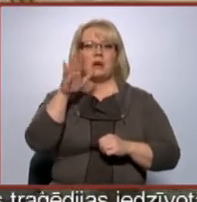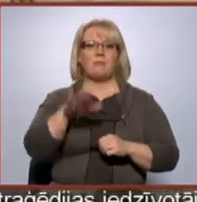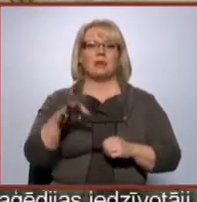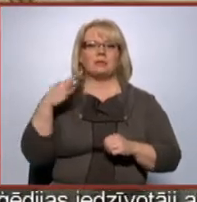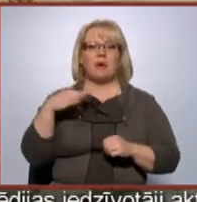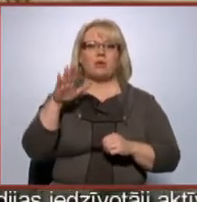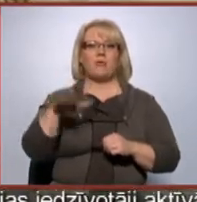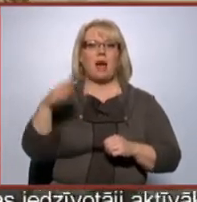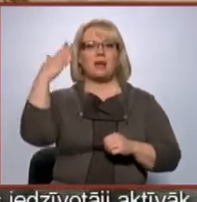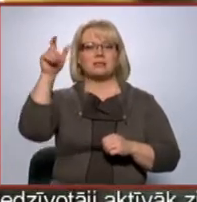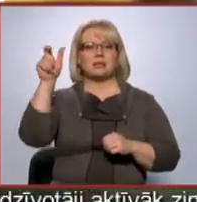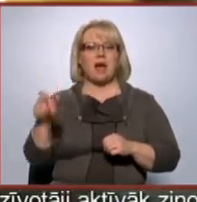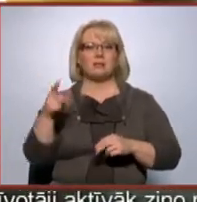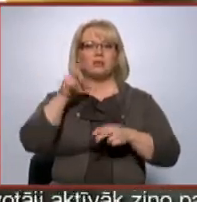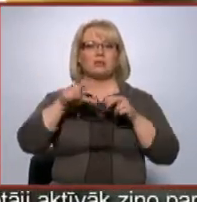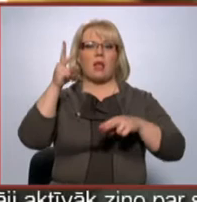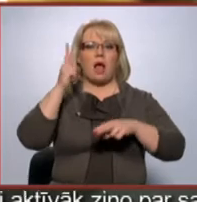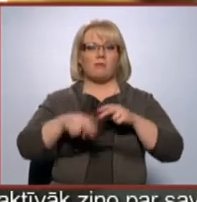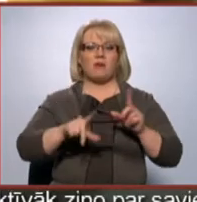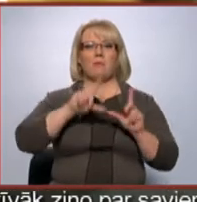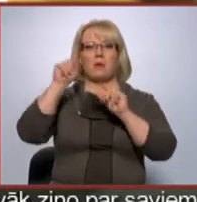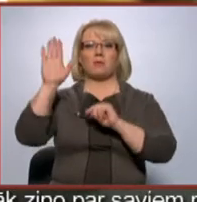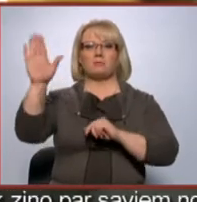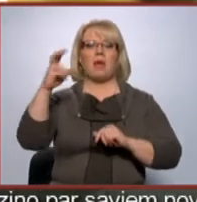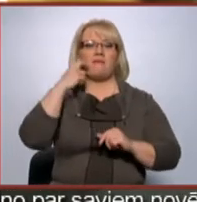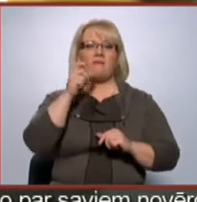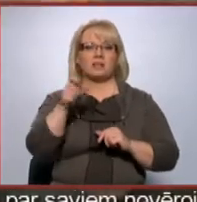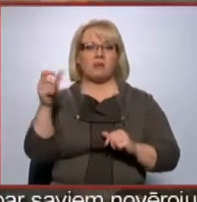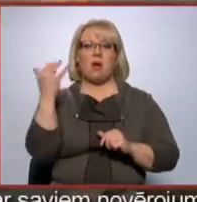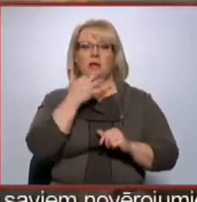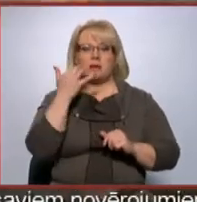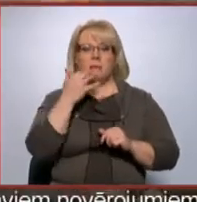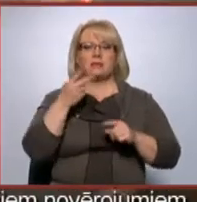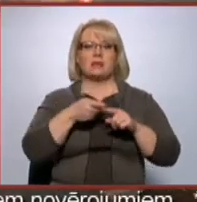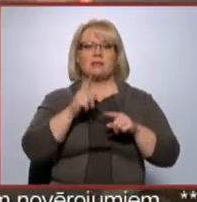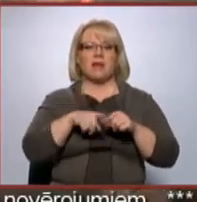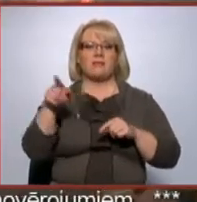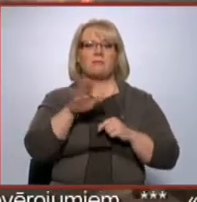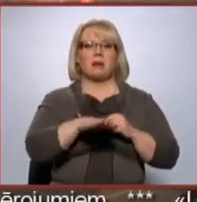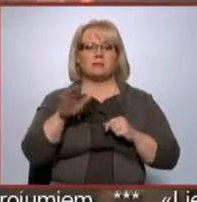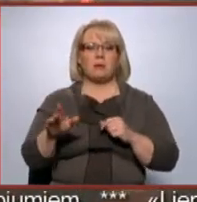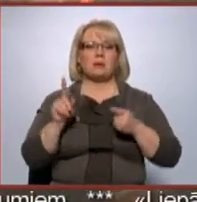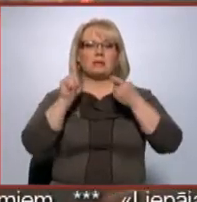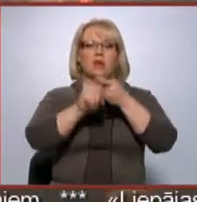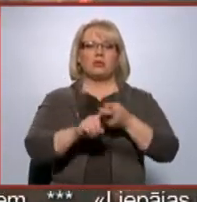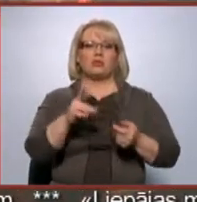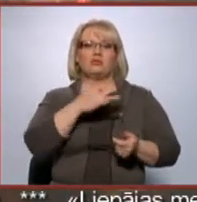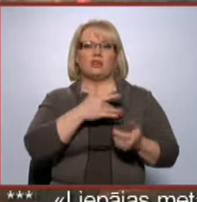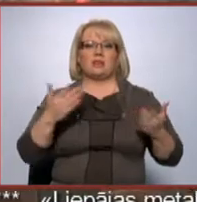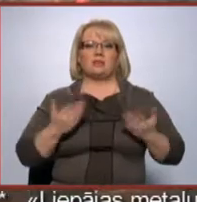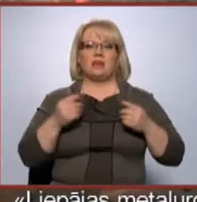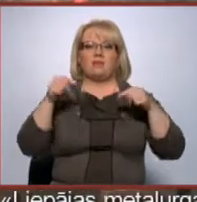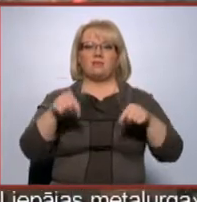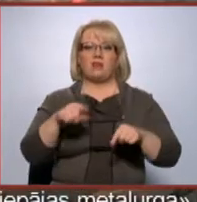mazdāls pēc skolas absolvēšanas plāno doties pie vecākiem uz ārzemēm, tad Serafīmas mazbērniem saistošākas šķiet dzīve